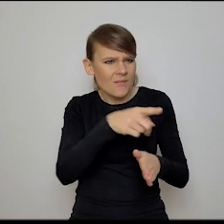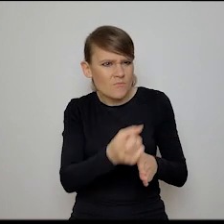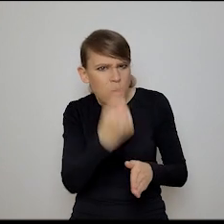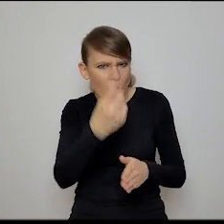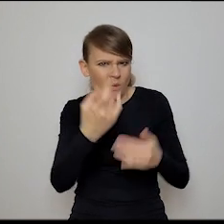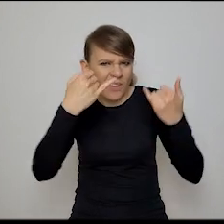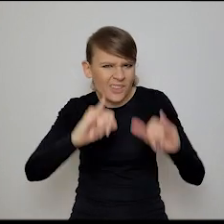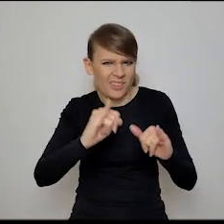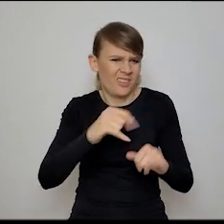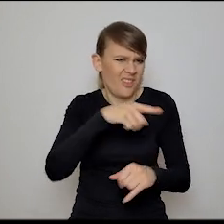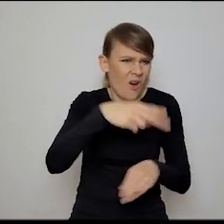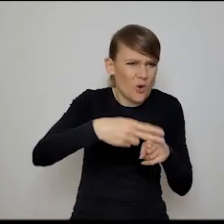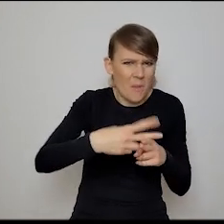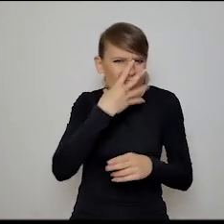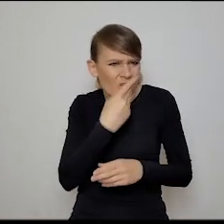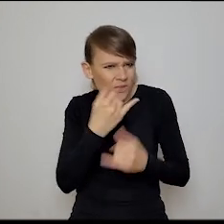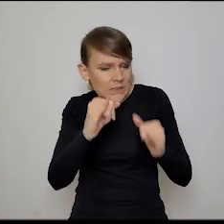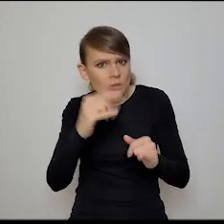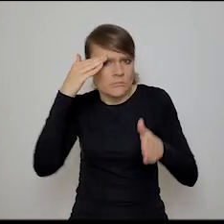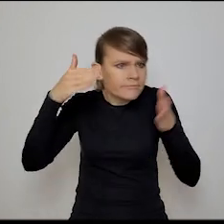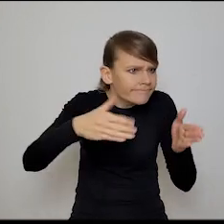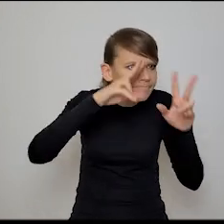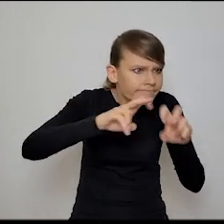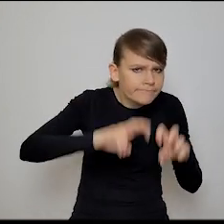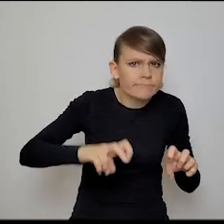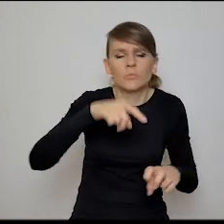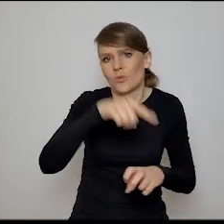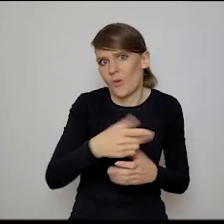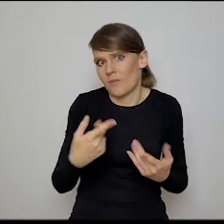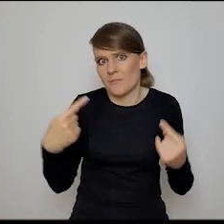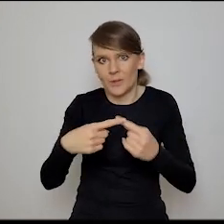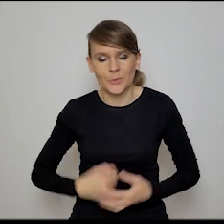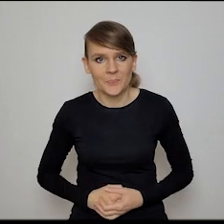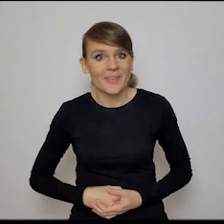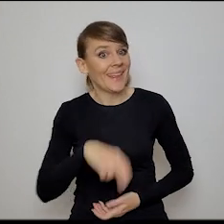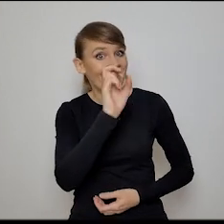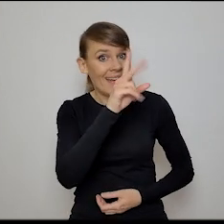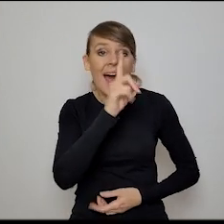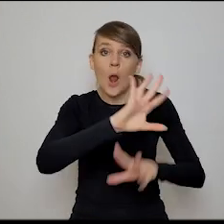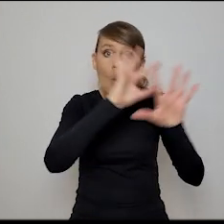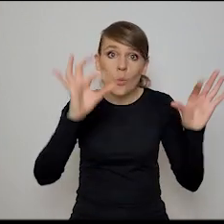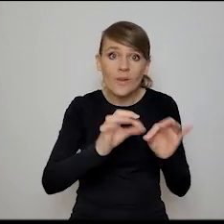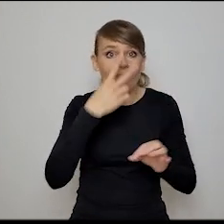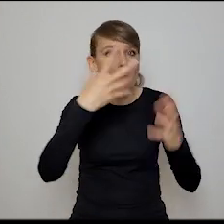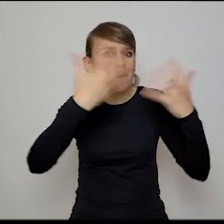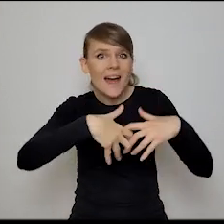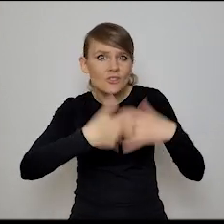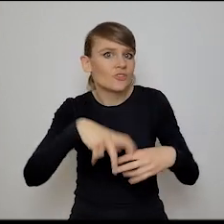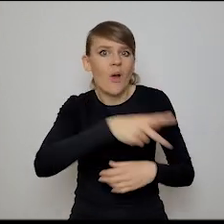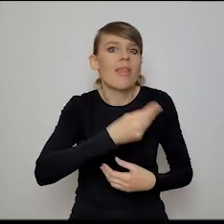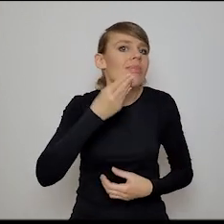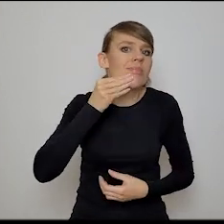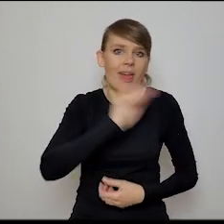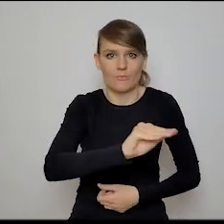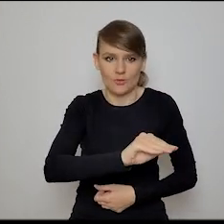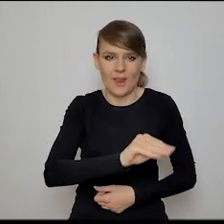proste i takich będzie bardzo dużo. Tak, że problem, bo to jest na poziomie ogólnym, że maszyny są nieskończenie lepsze od nas,